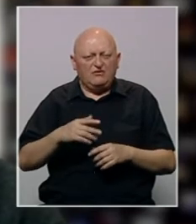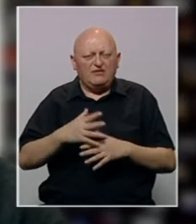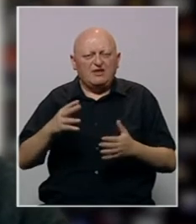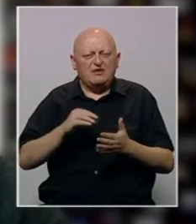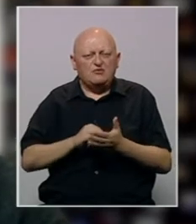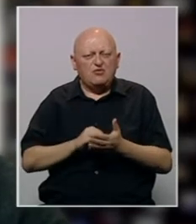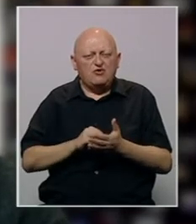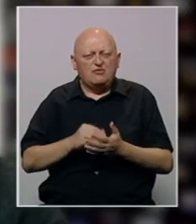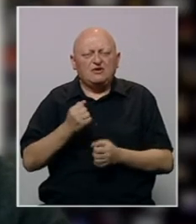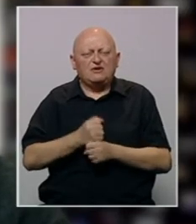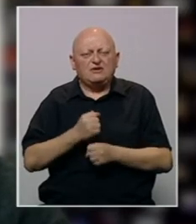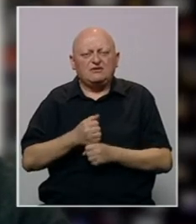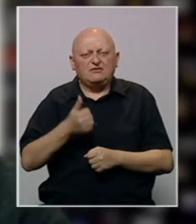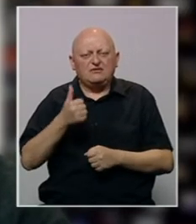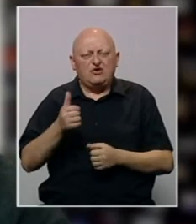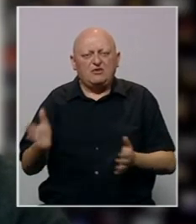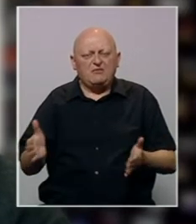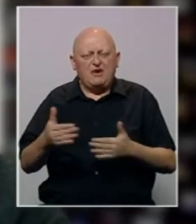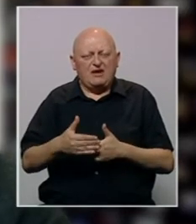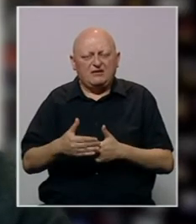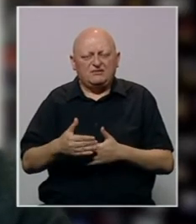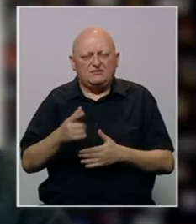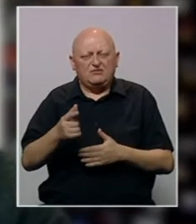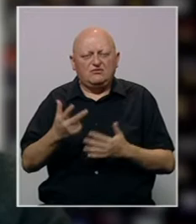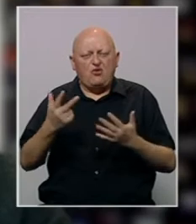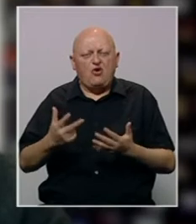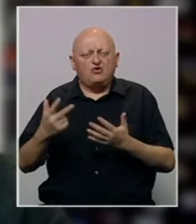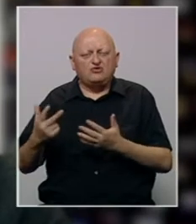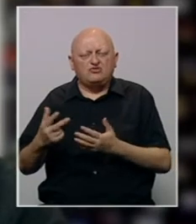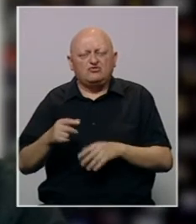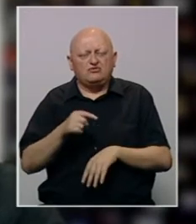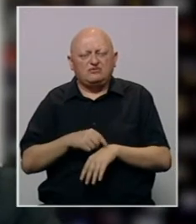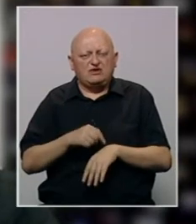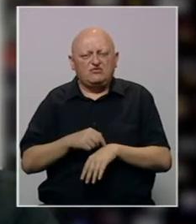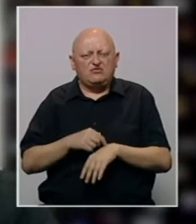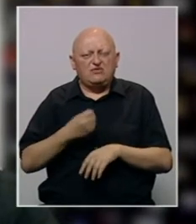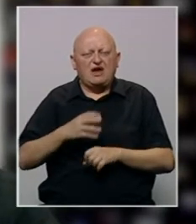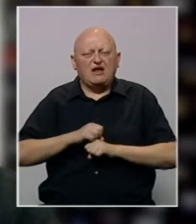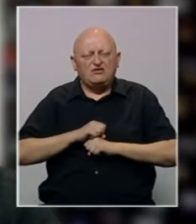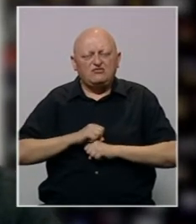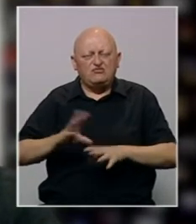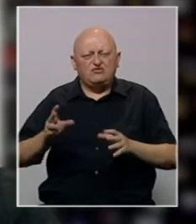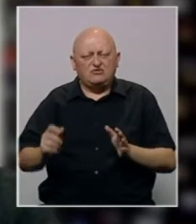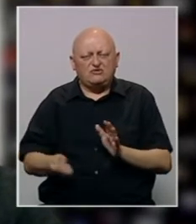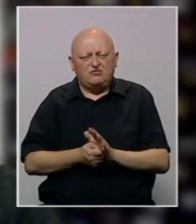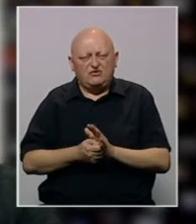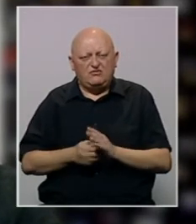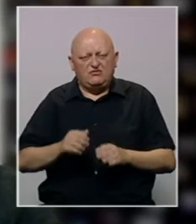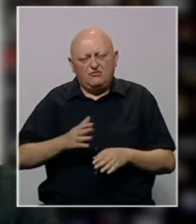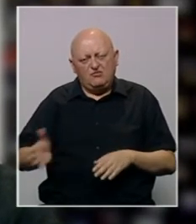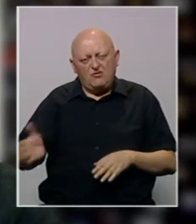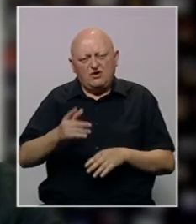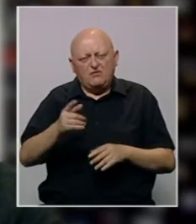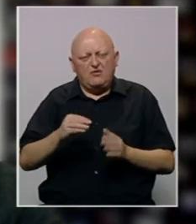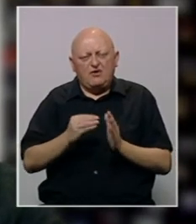veliki broj napravimo kvalitetne pakete i da 8.8. u trenutku kada pustimo u prodaju, odnosno pokrenemo